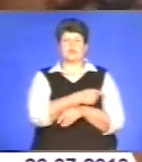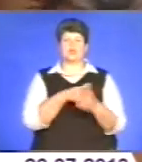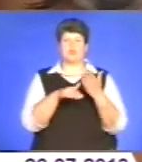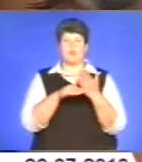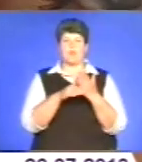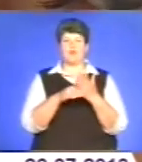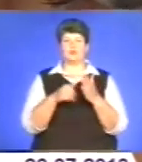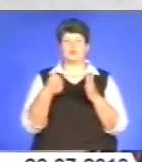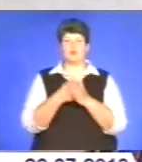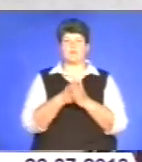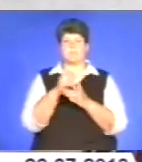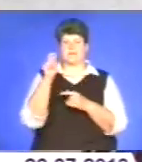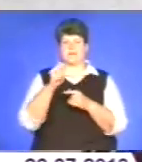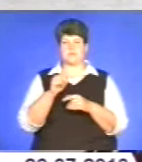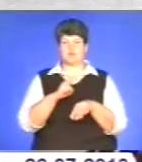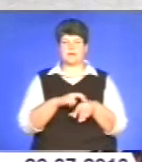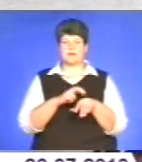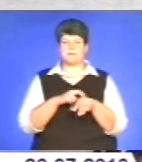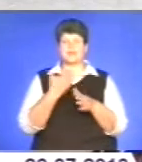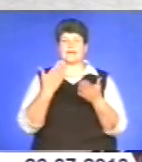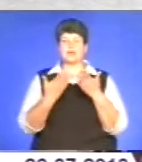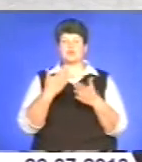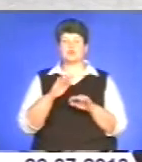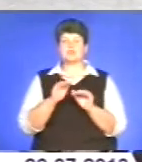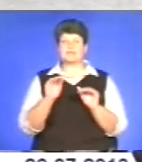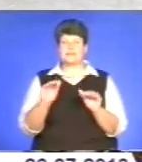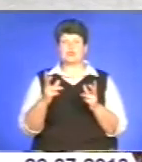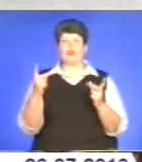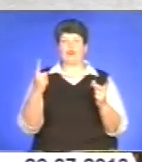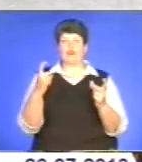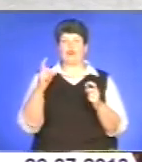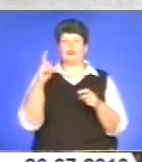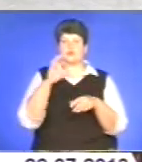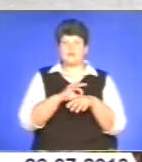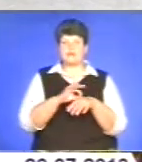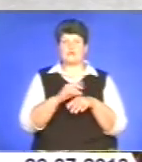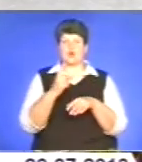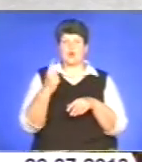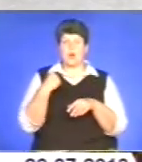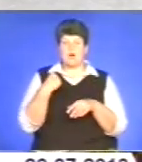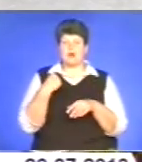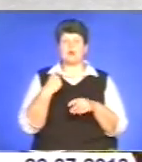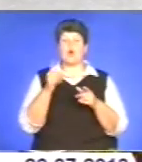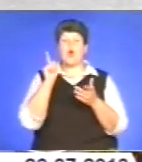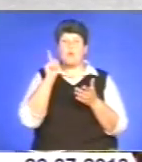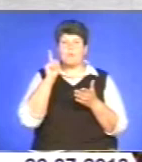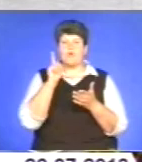приїзду лікарів. Якщо дитину вкусив комар, обов'язково після цього